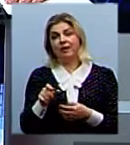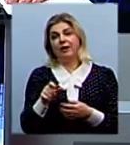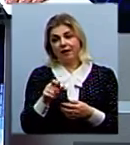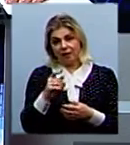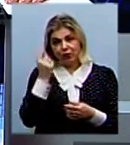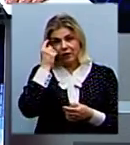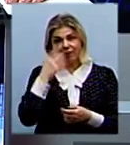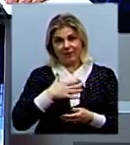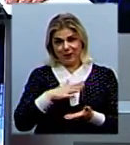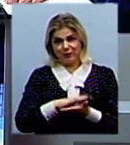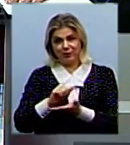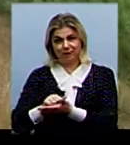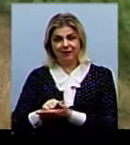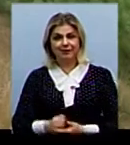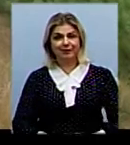наші кореспонденти.